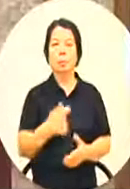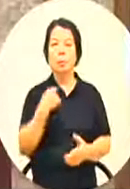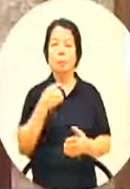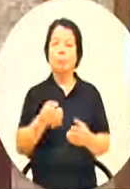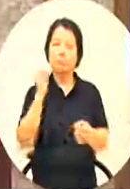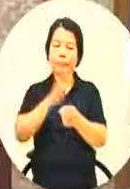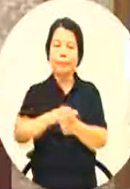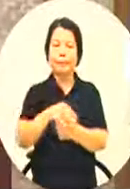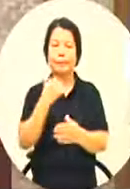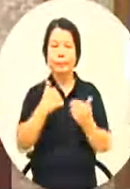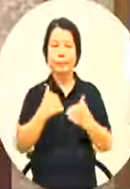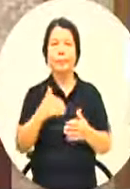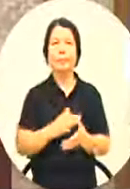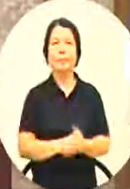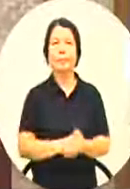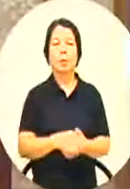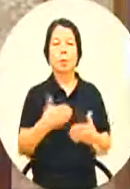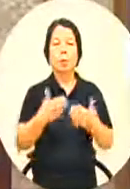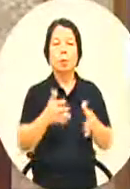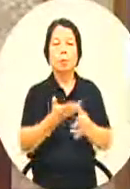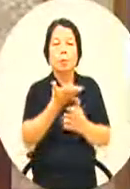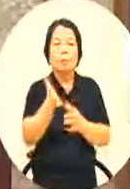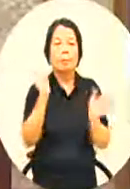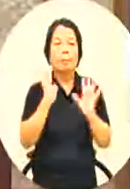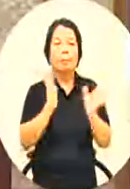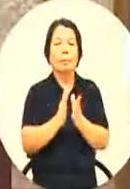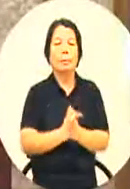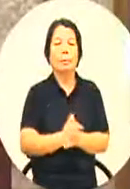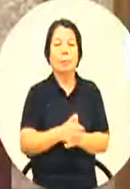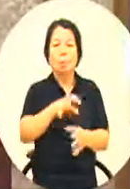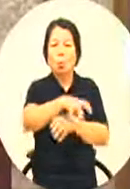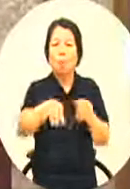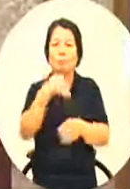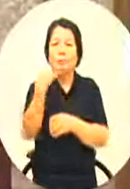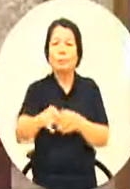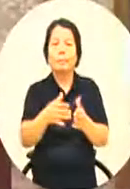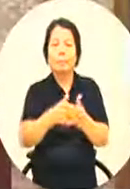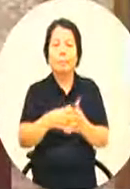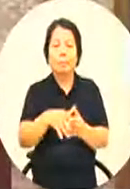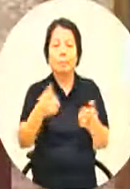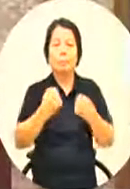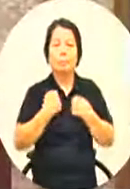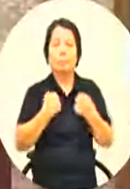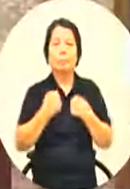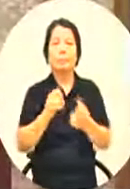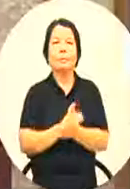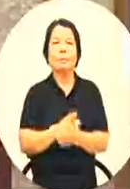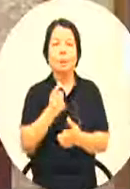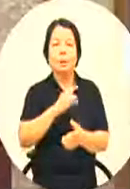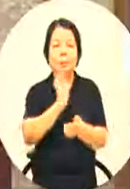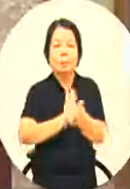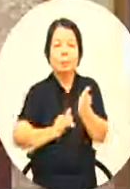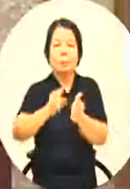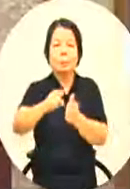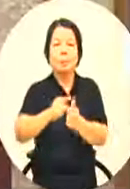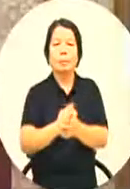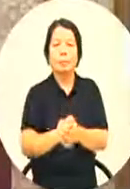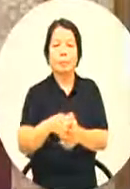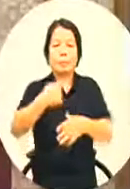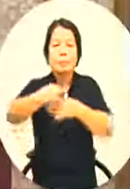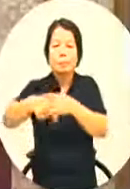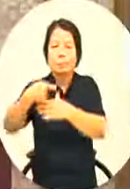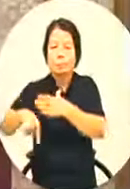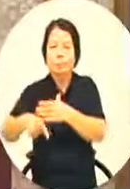于补助啦因为我们也不希望说小朋友在一个不好的环境之下去练球然后影响到他的身体那个受伤